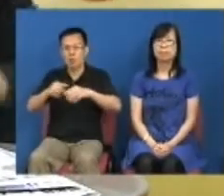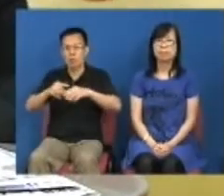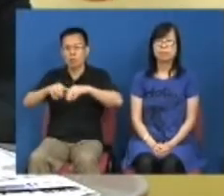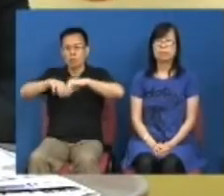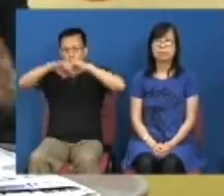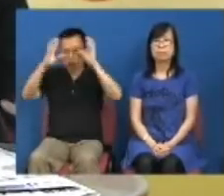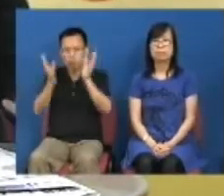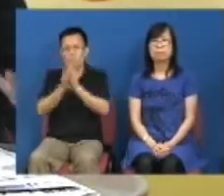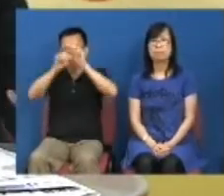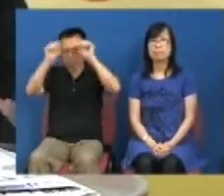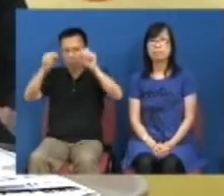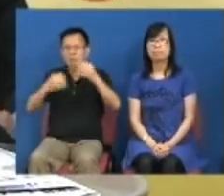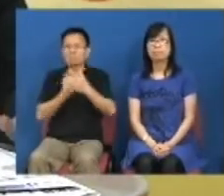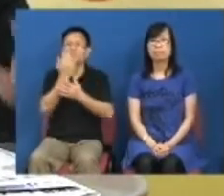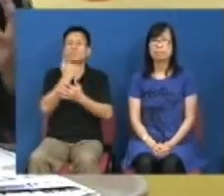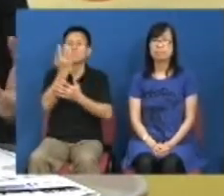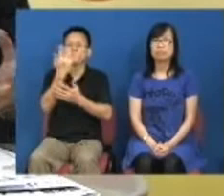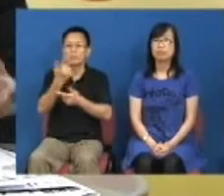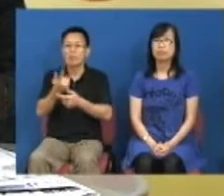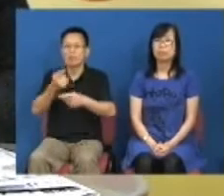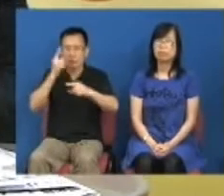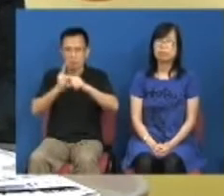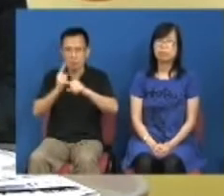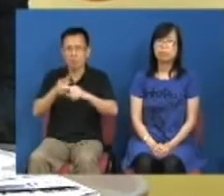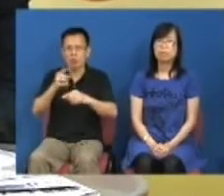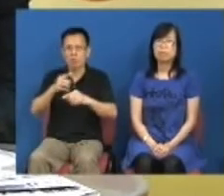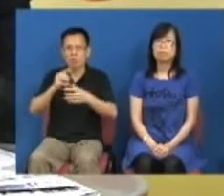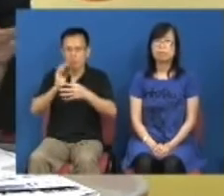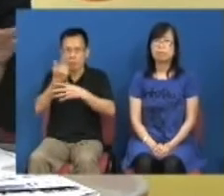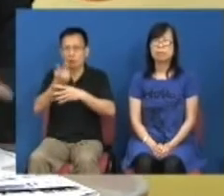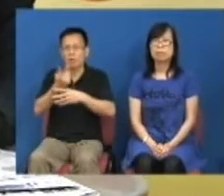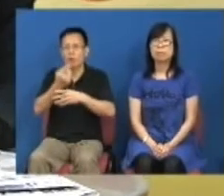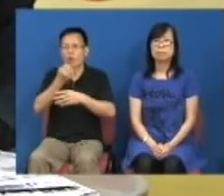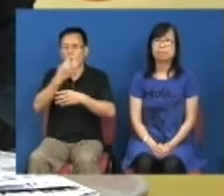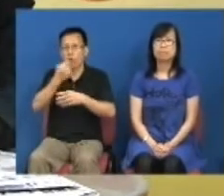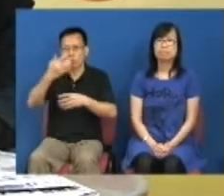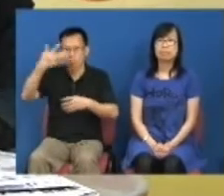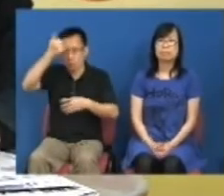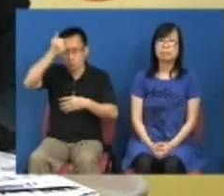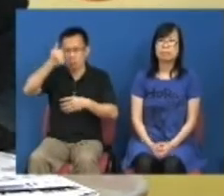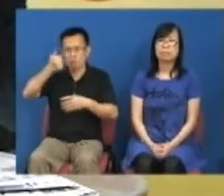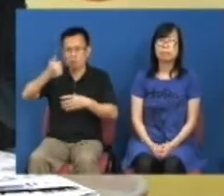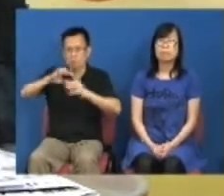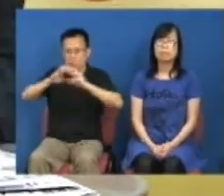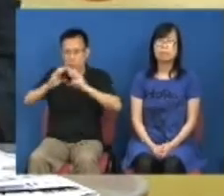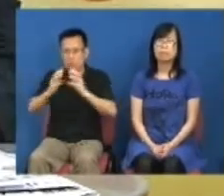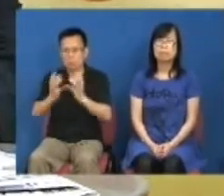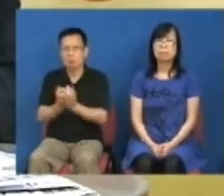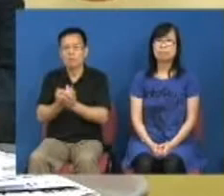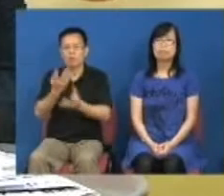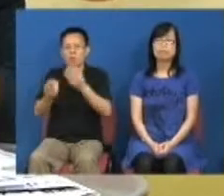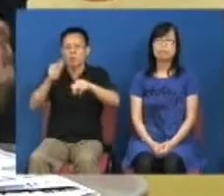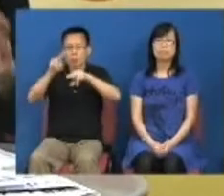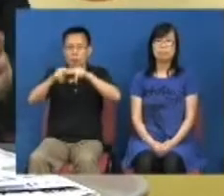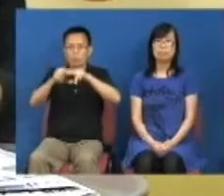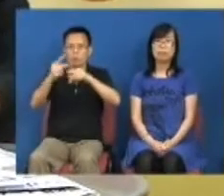去表达出来的诉求真的能够令到我们的香港领导班子甚至北大